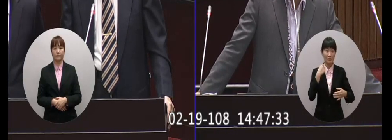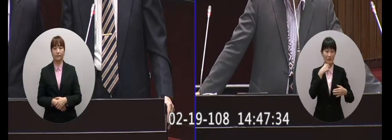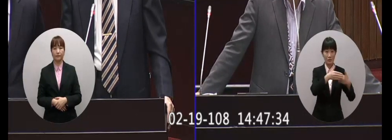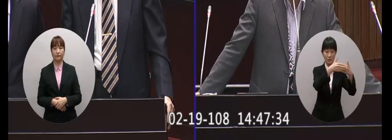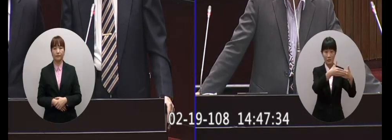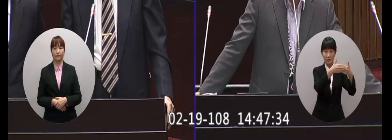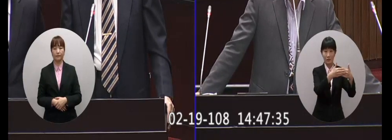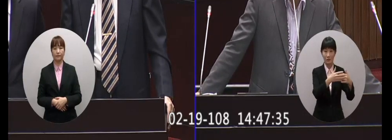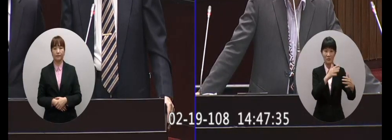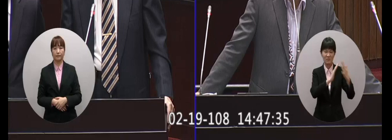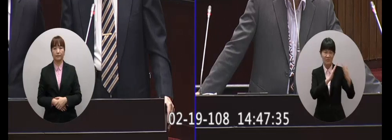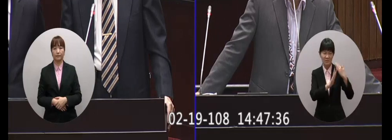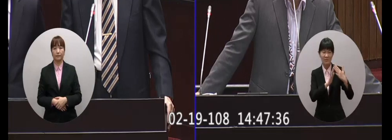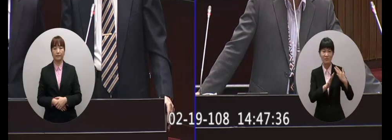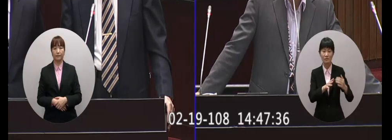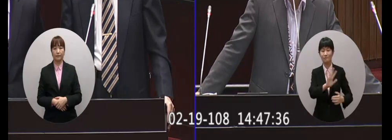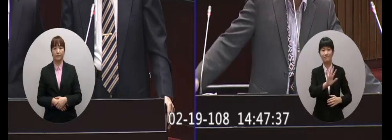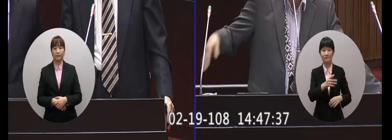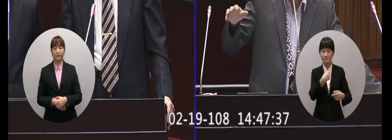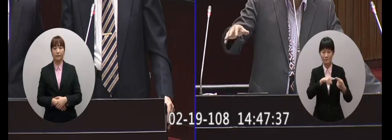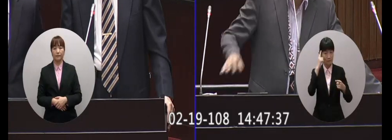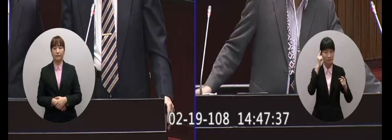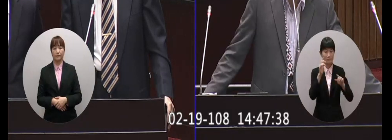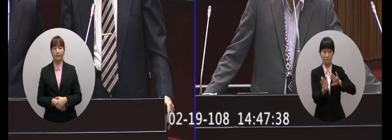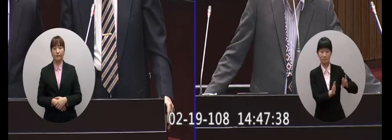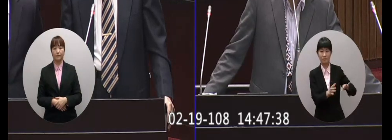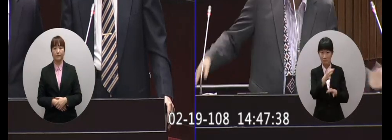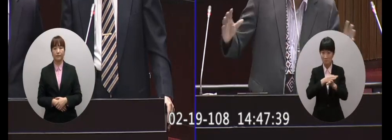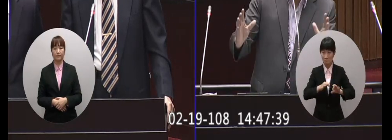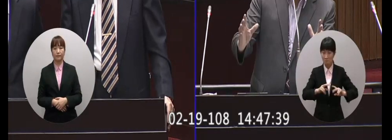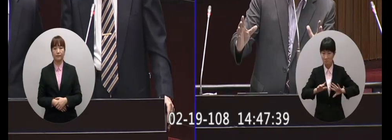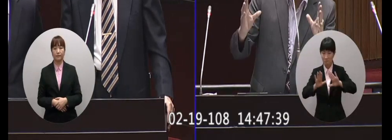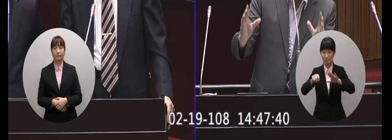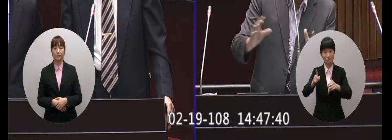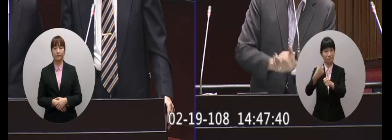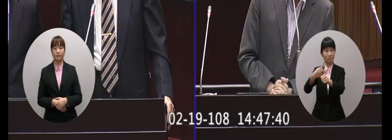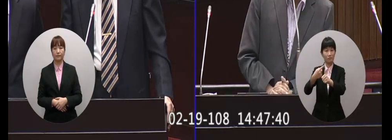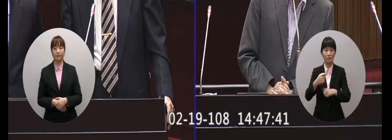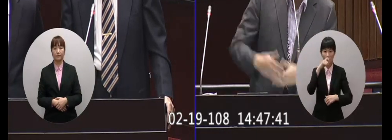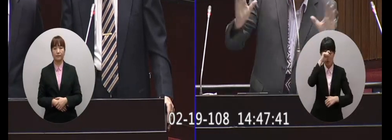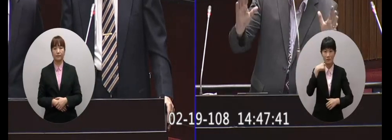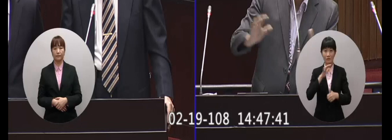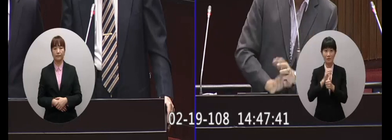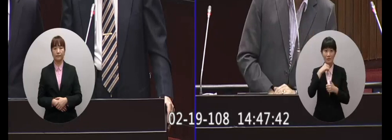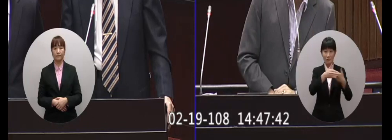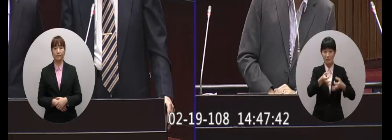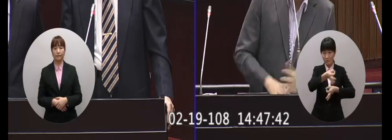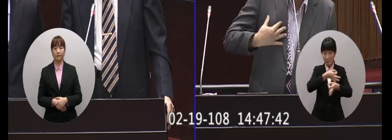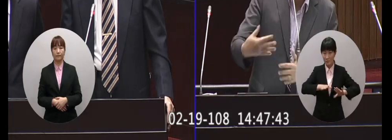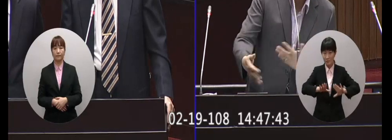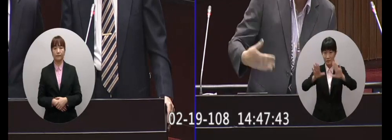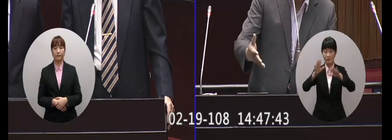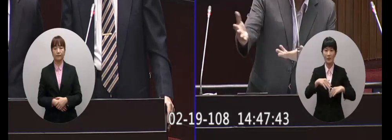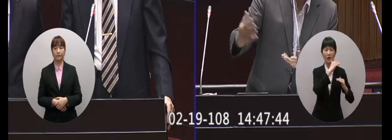的這樣一個思維心態啊那我覺得我們現在應該先把這個經濟處理好兩岸的經濟怎麼樣拚經濟不要處處設限